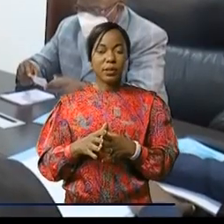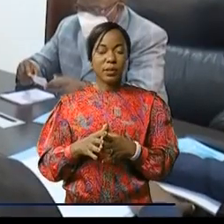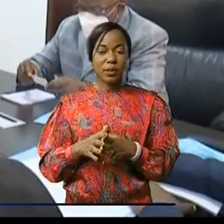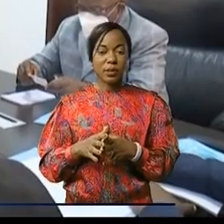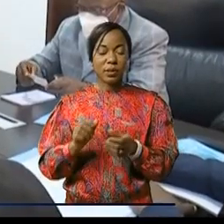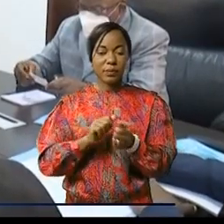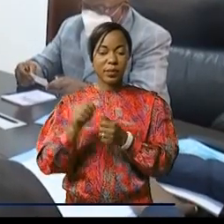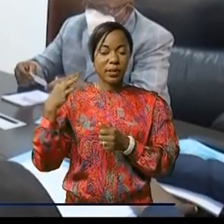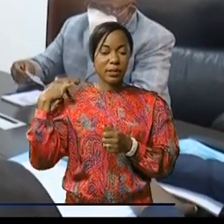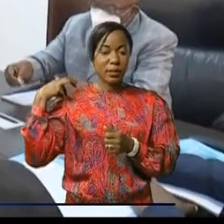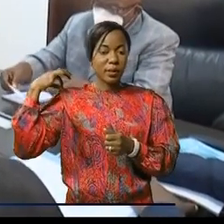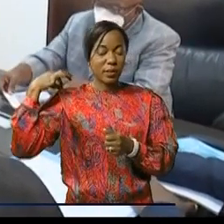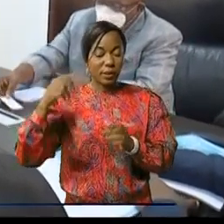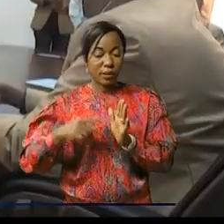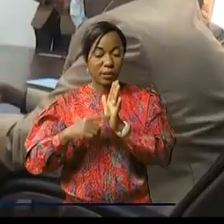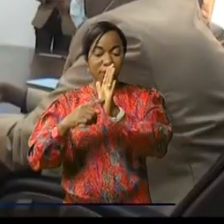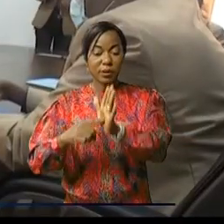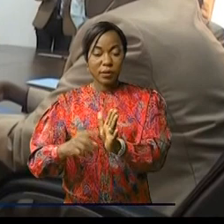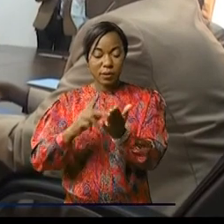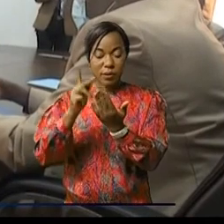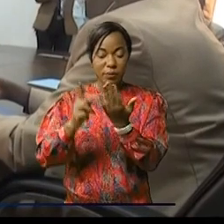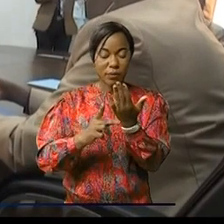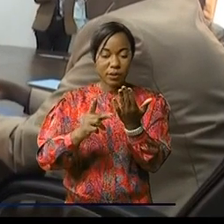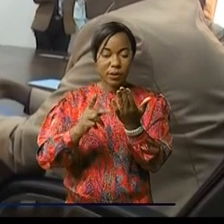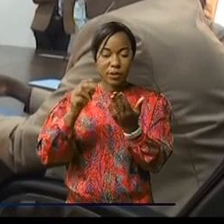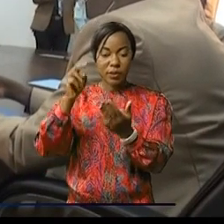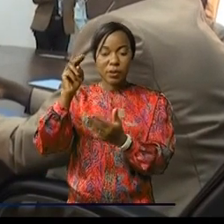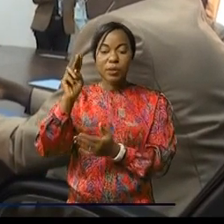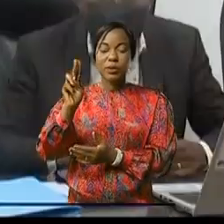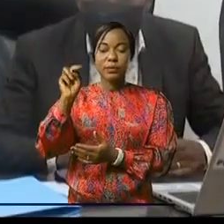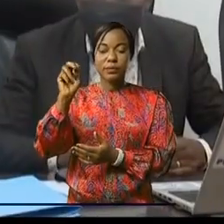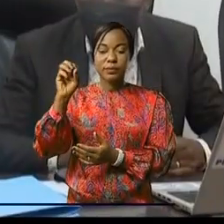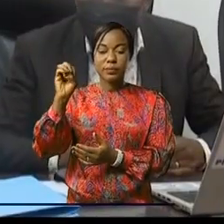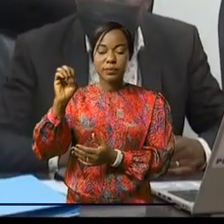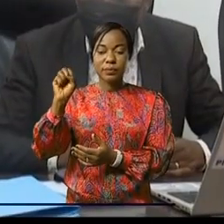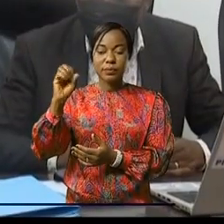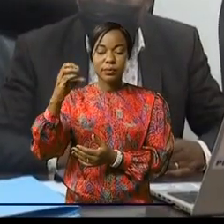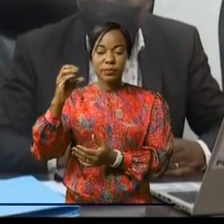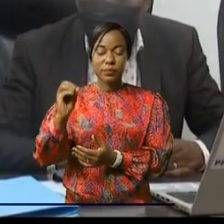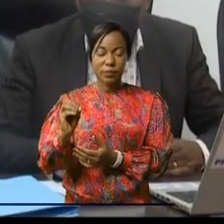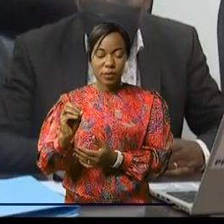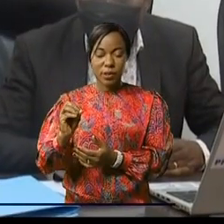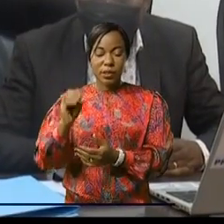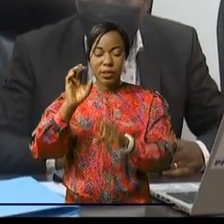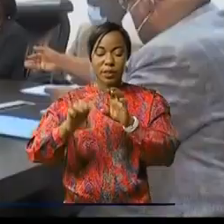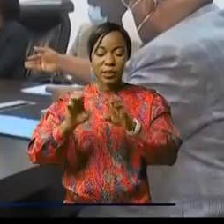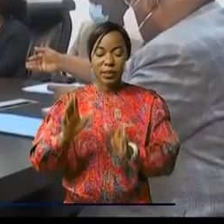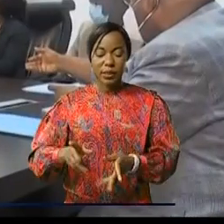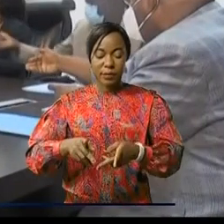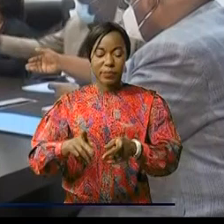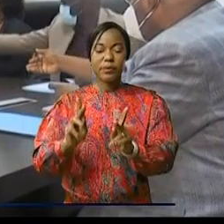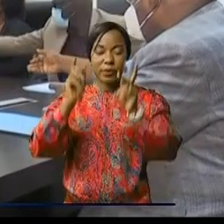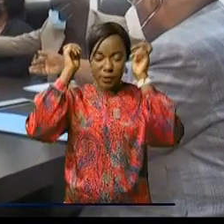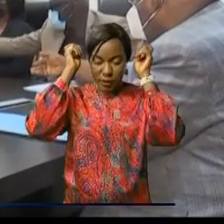délégation des représentants du projet de l'UNESCO, du secrétariat permanent d'appui et de coordination du secteur de l